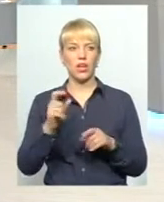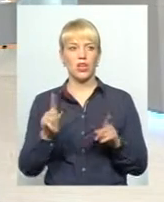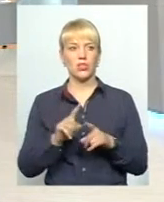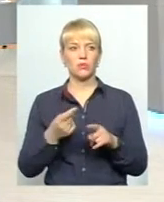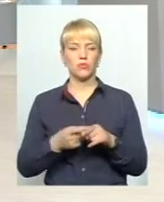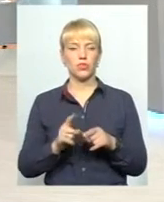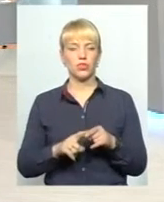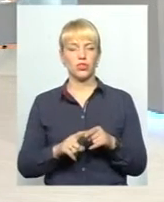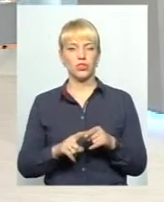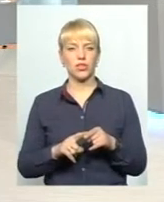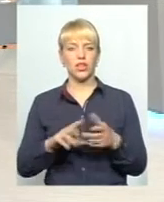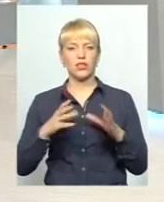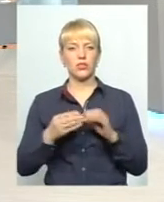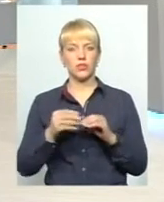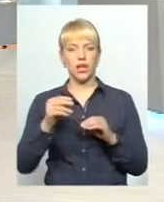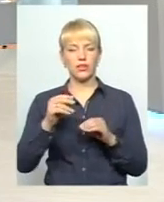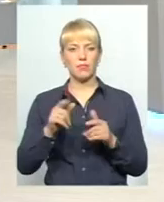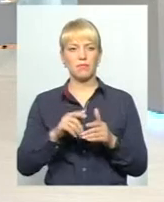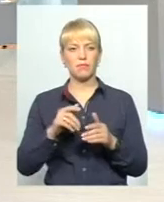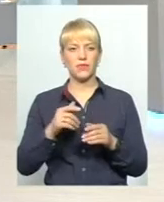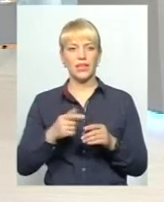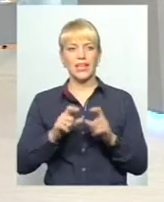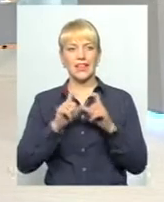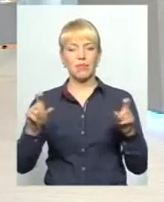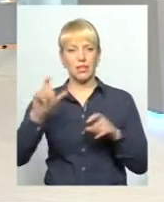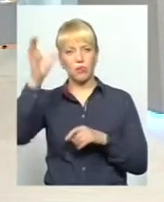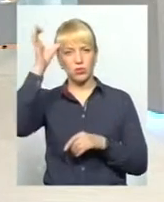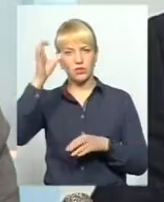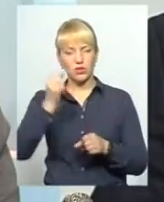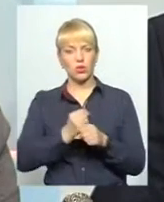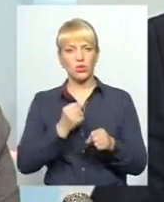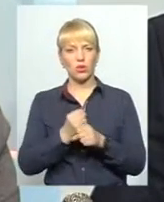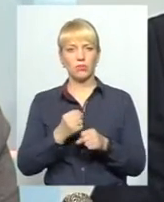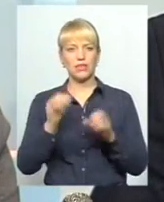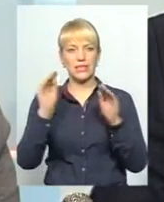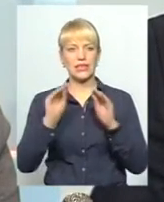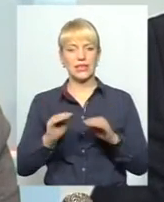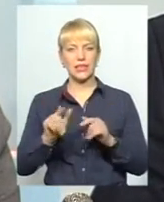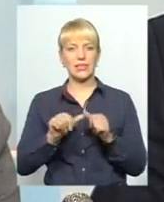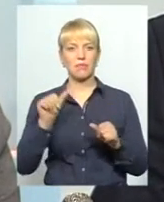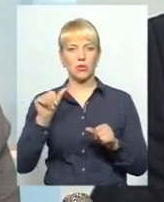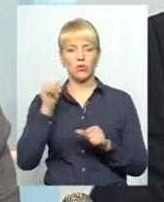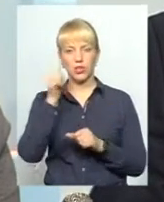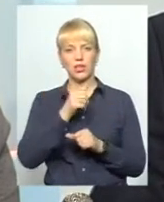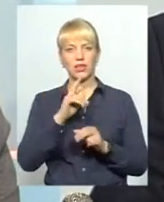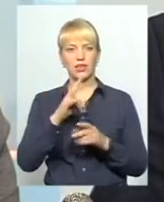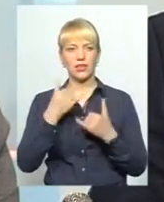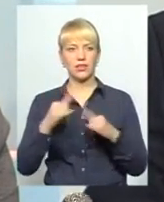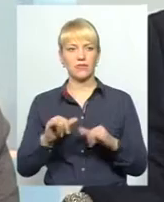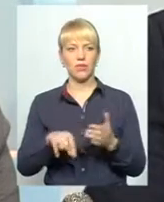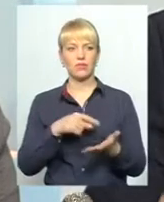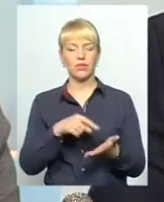результати між… Департаментом освіти зроблена статистика за минулий рік. Як не дивно, в